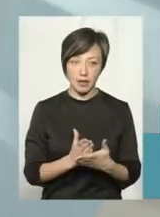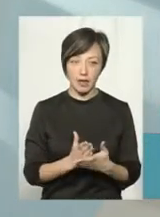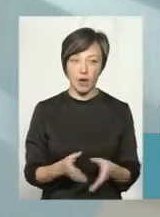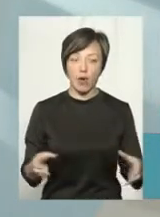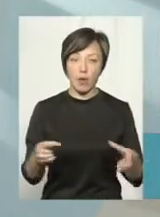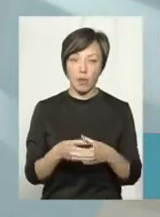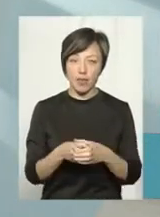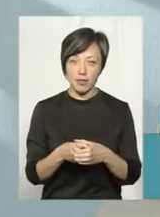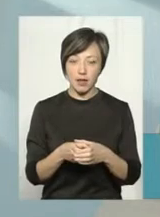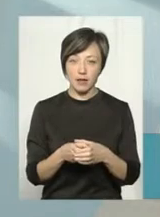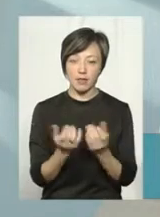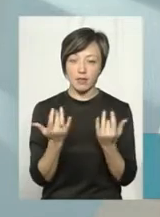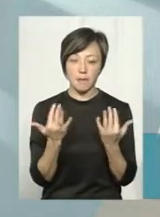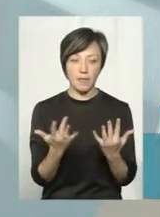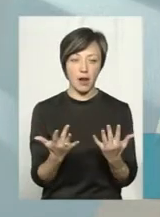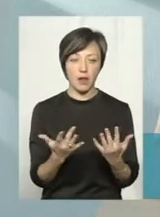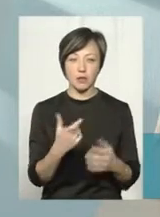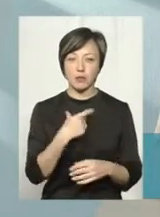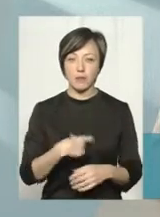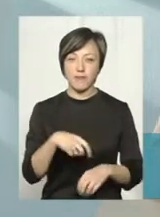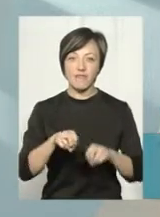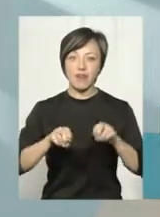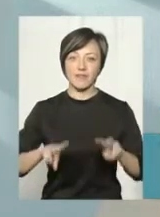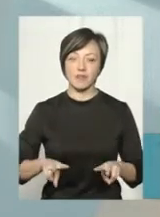яка набирає собі фахівців.